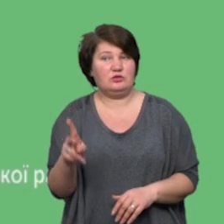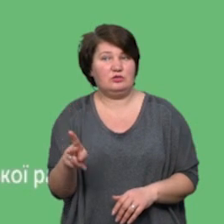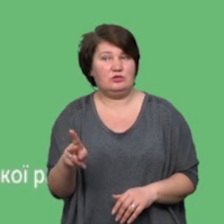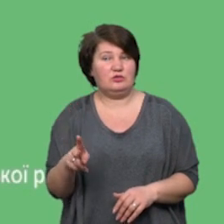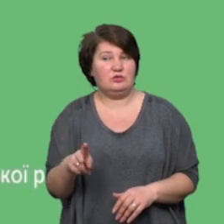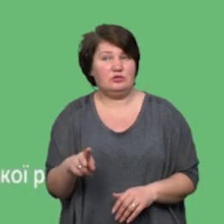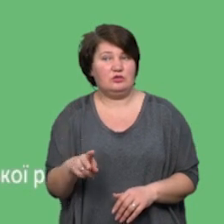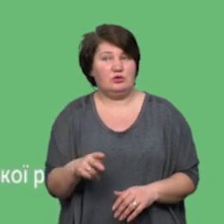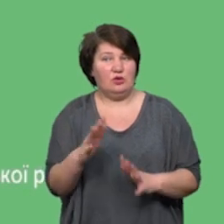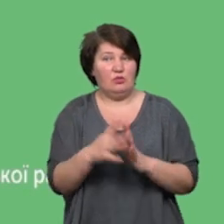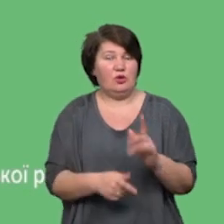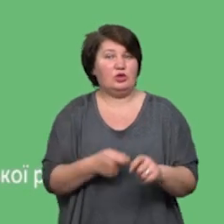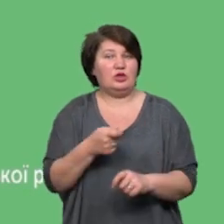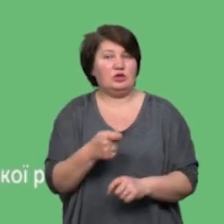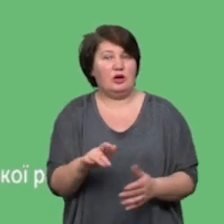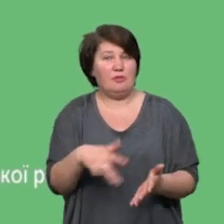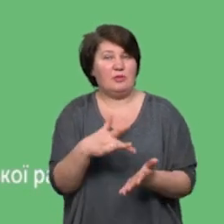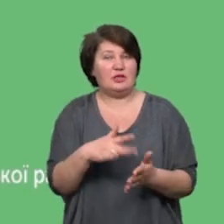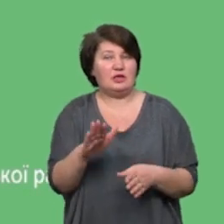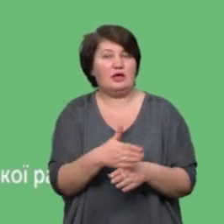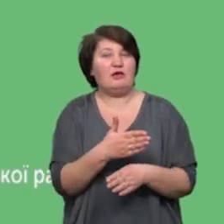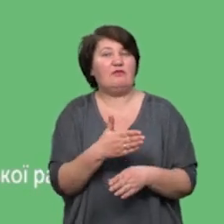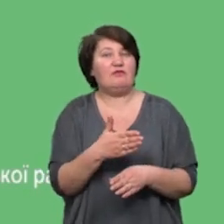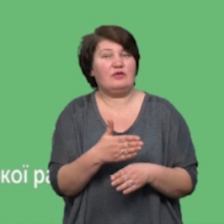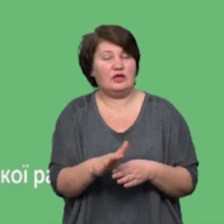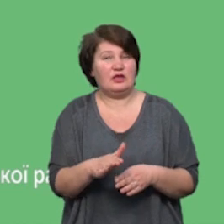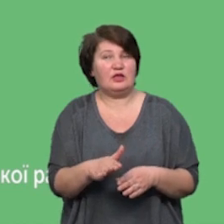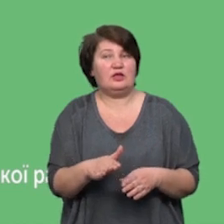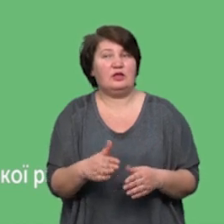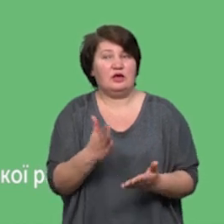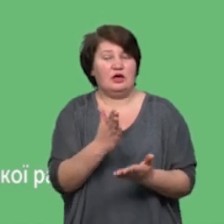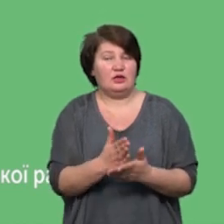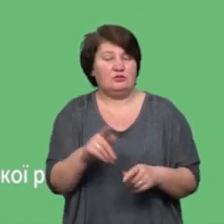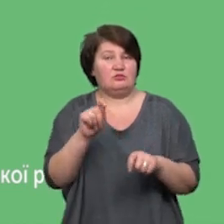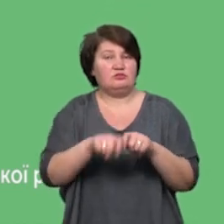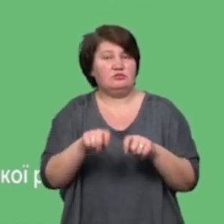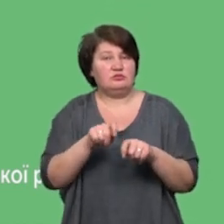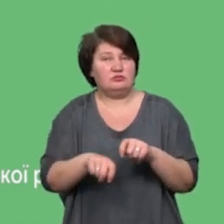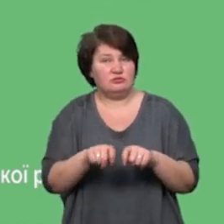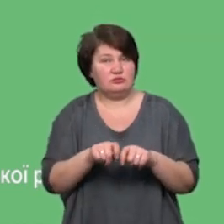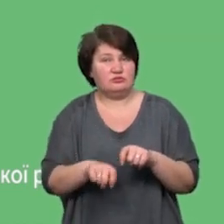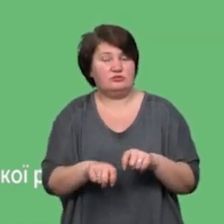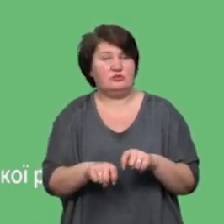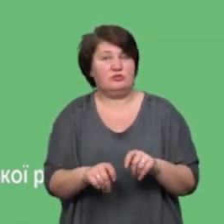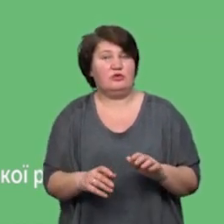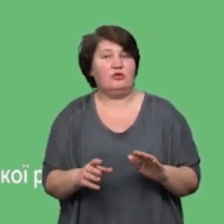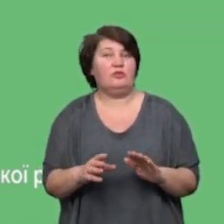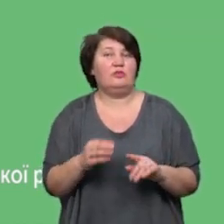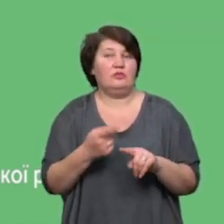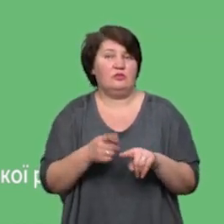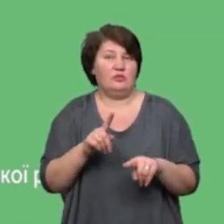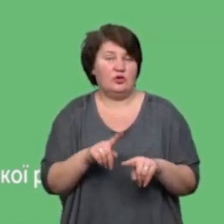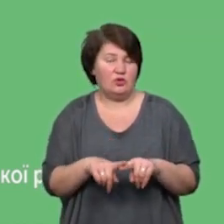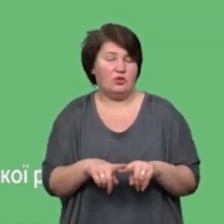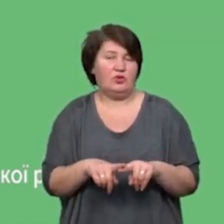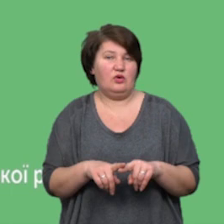Водана заява в міській відділці на століції, яка зараз проводить слідку на предмет внесення, внесення, правильно називається, внесення